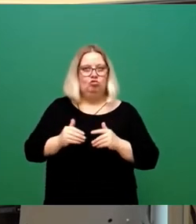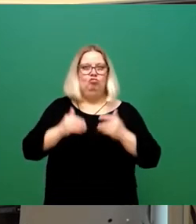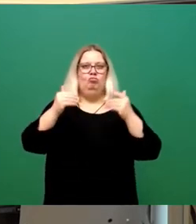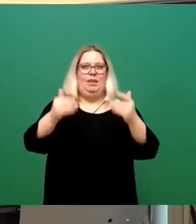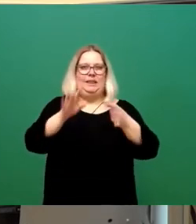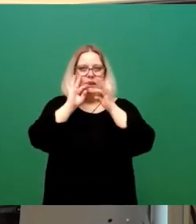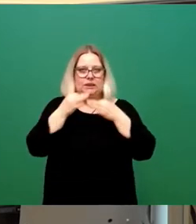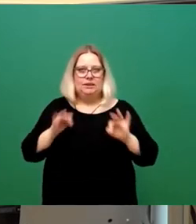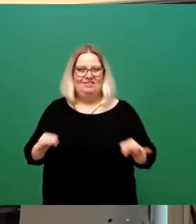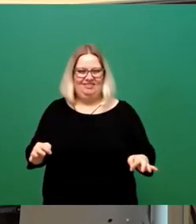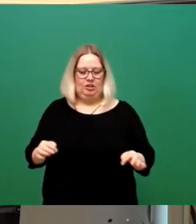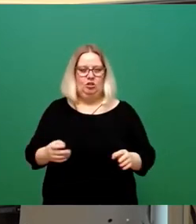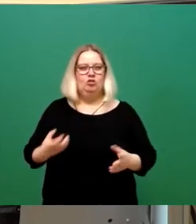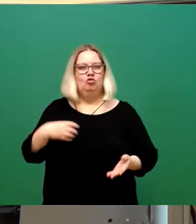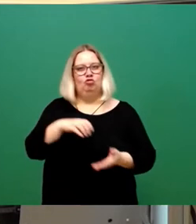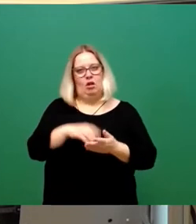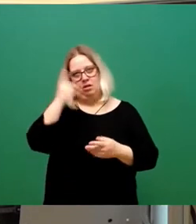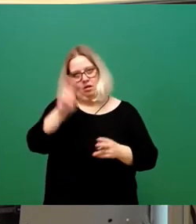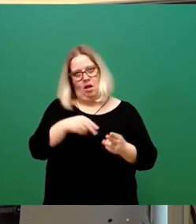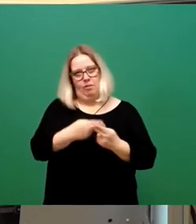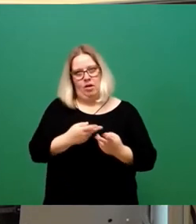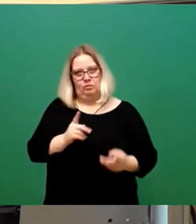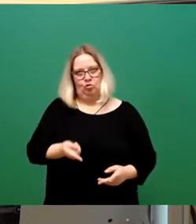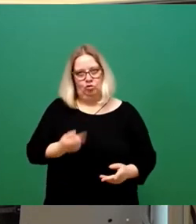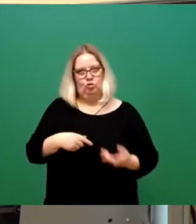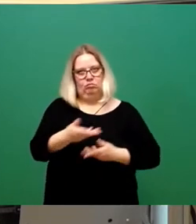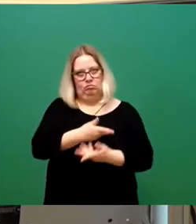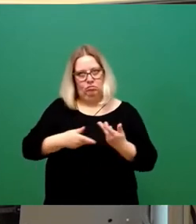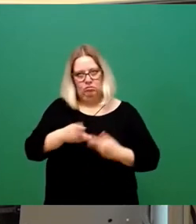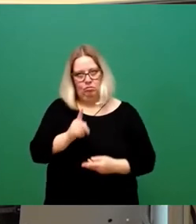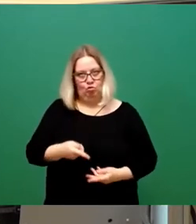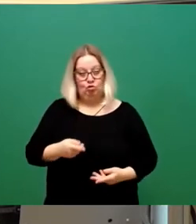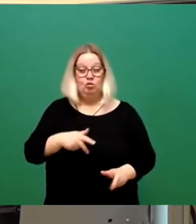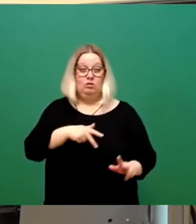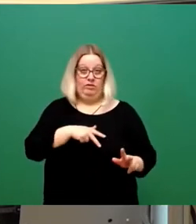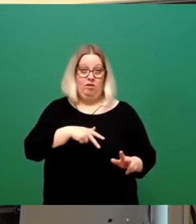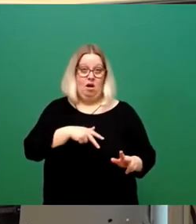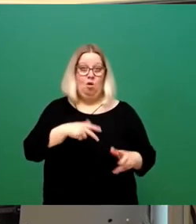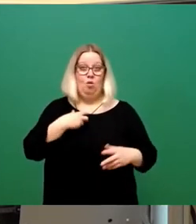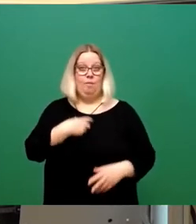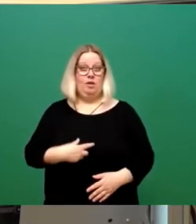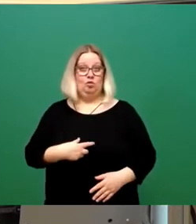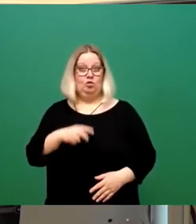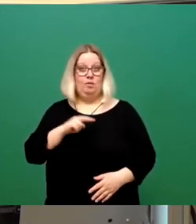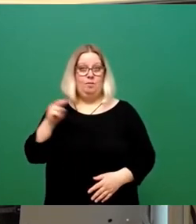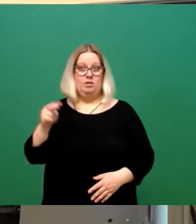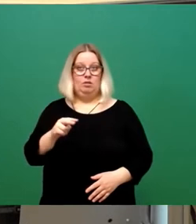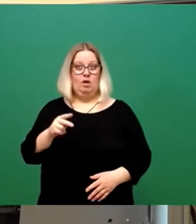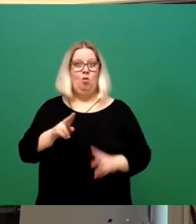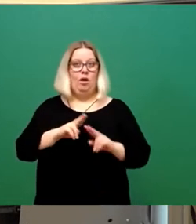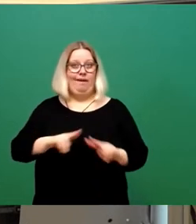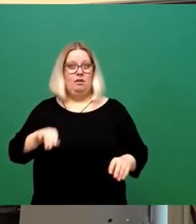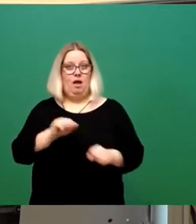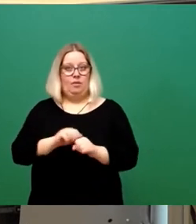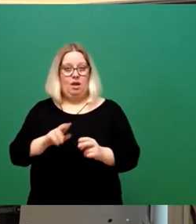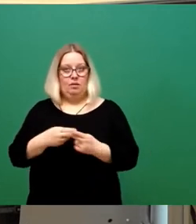dem Stadtrat angemessen auseinandersetzen können und im Übrigen, und das muss ich jetzt auch mal aus ganz persönlicher Perspektive sagen, dem Ehrenamt angemessen, weil die